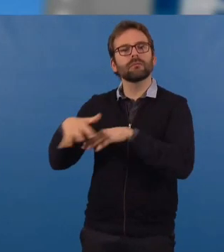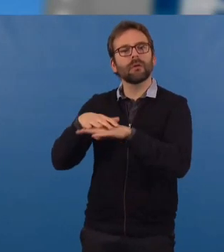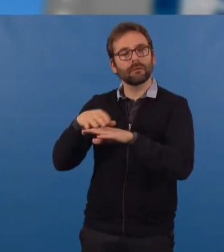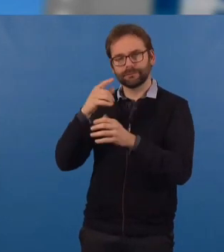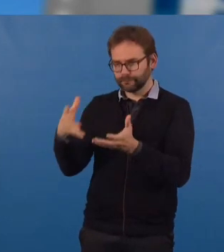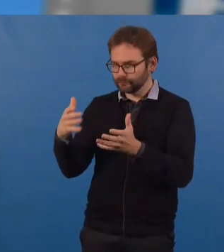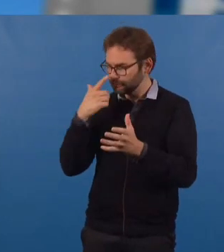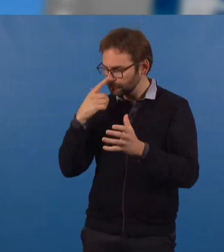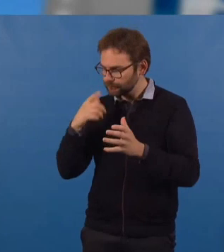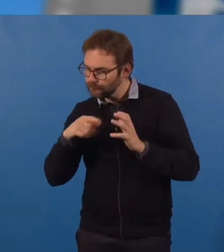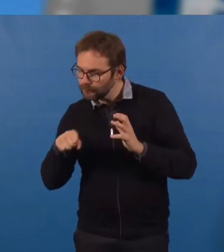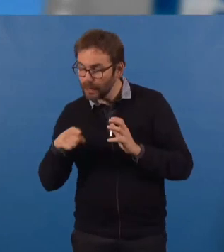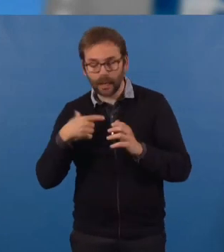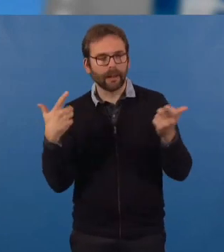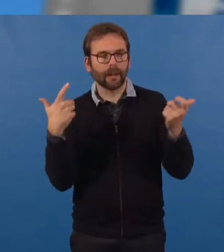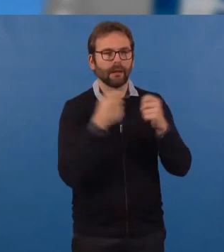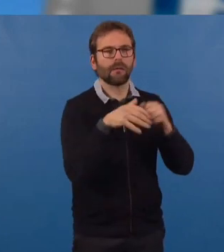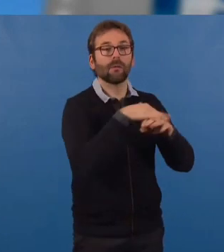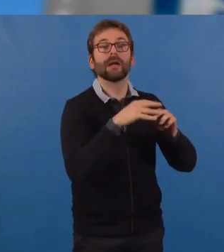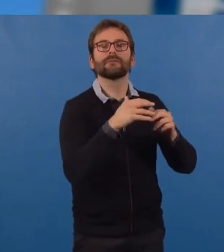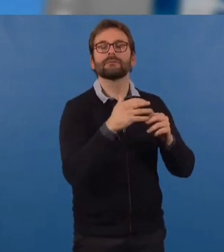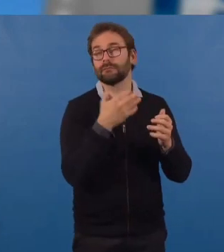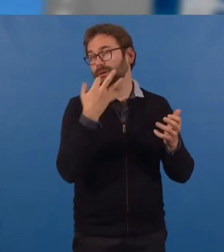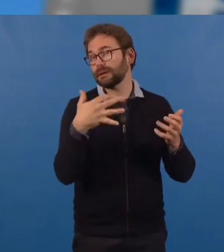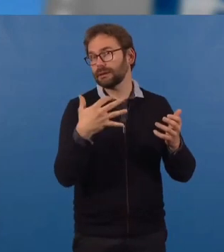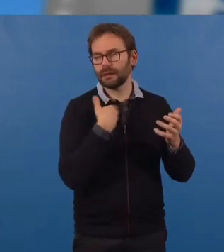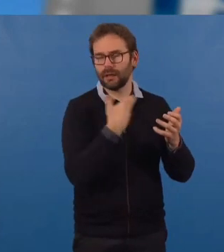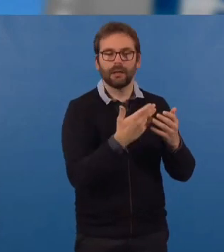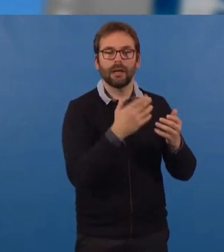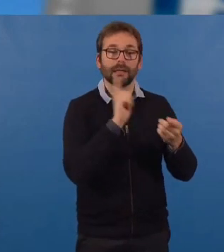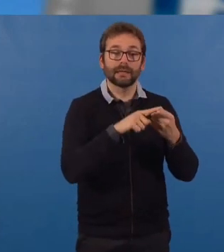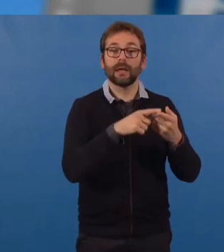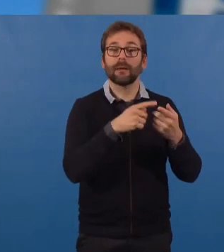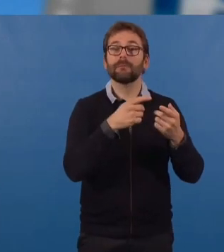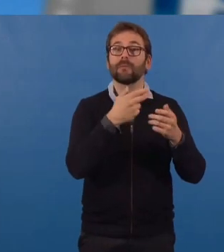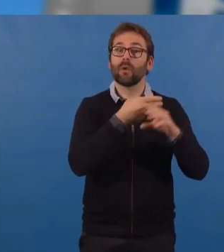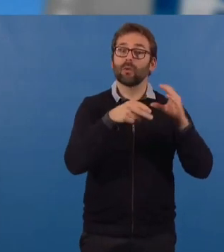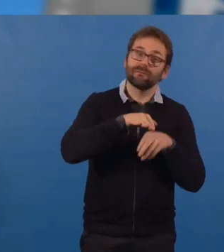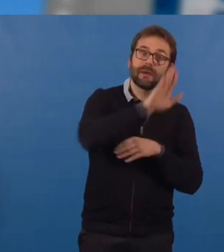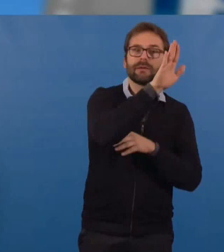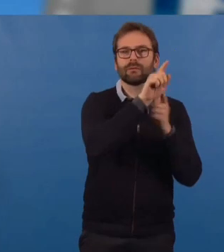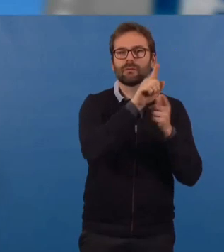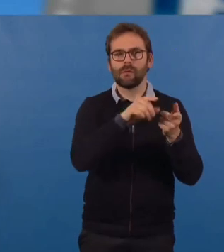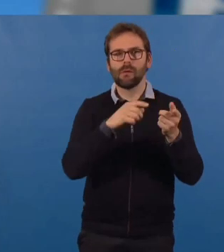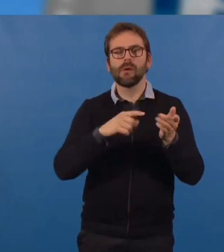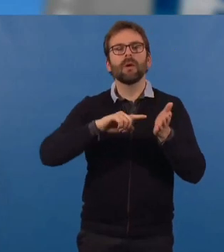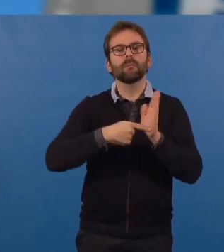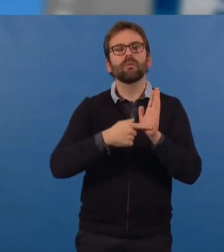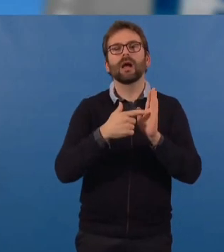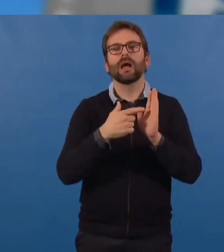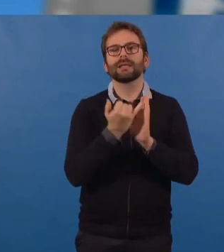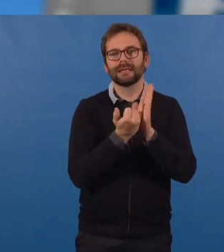l'augmentation. Cela a été rappelé du niveau des dépenses contraintes par l'inflation, la revalorisation du point d'indice des